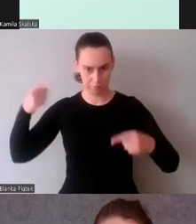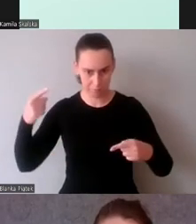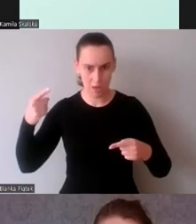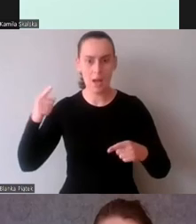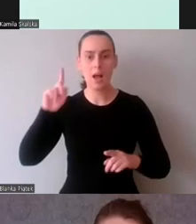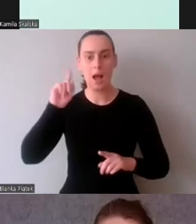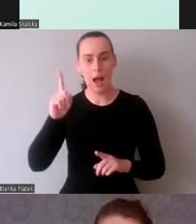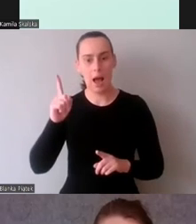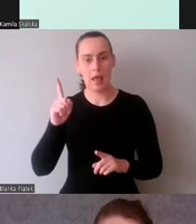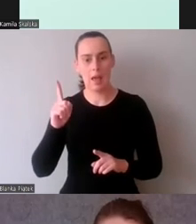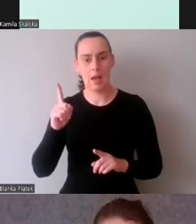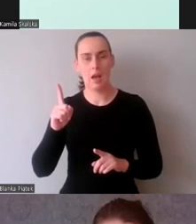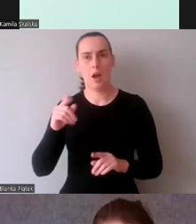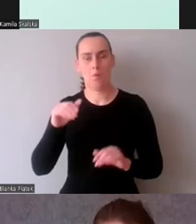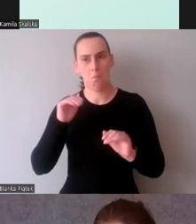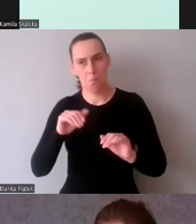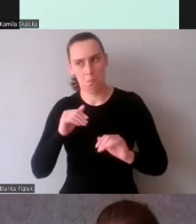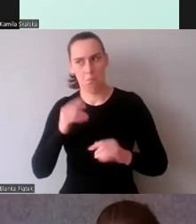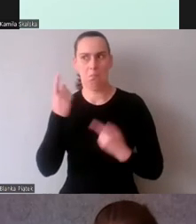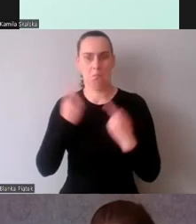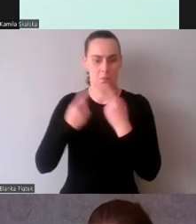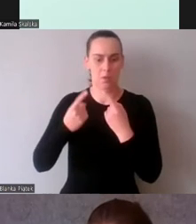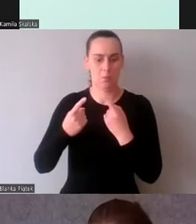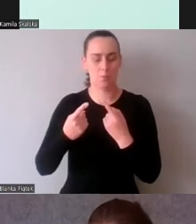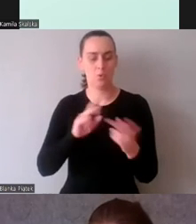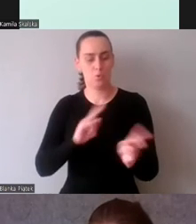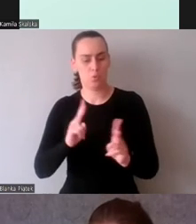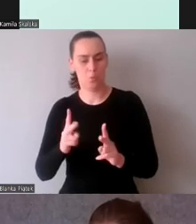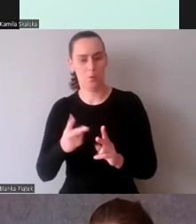bardziej szukali feedbacku podczas tłumaczenia.